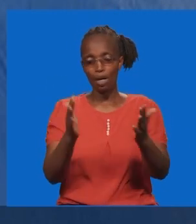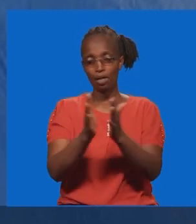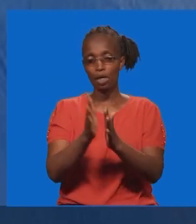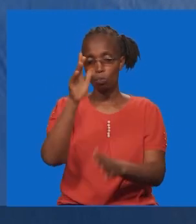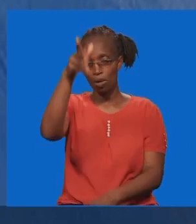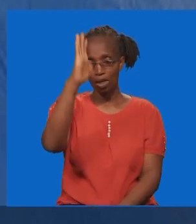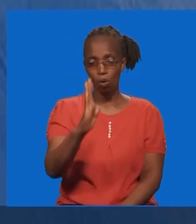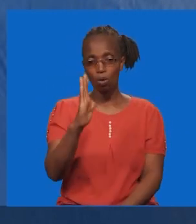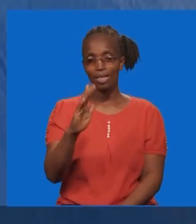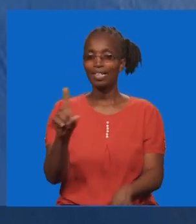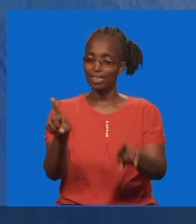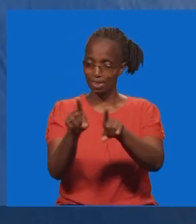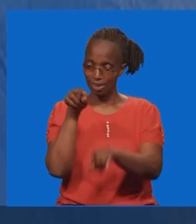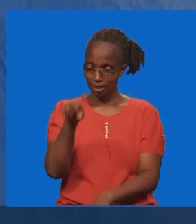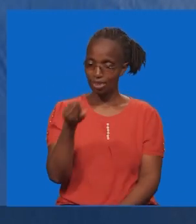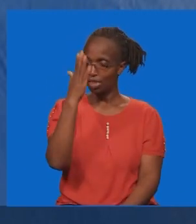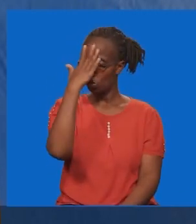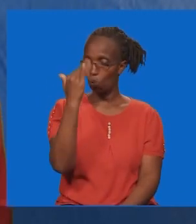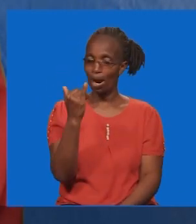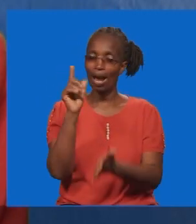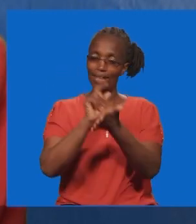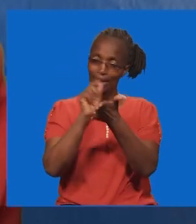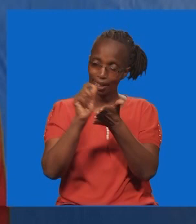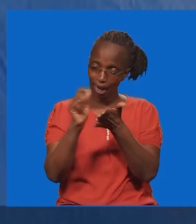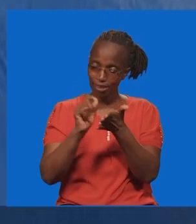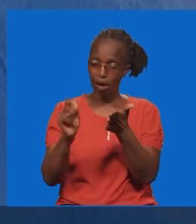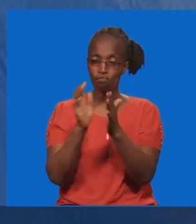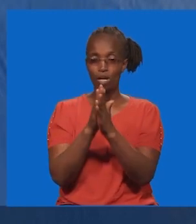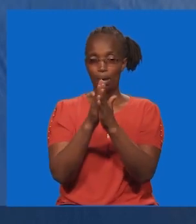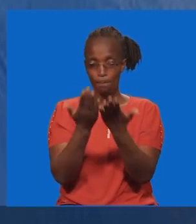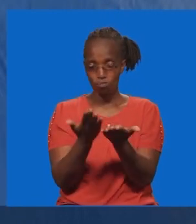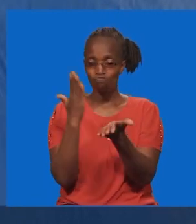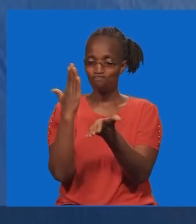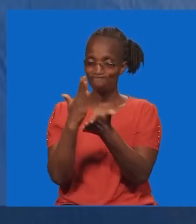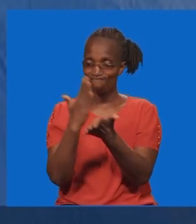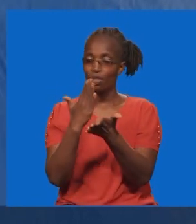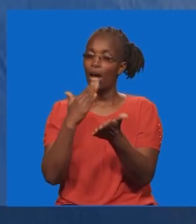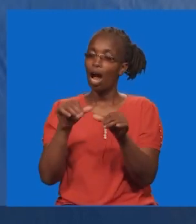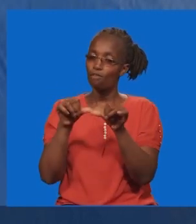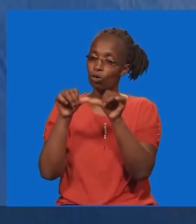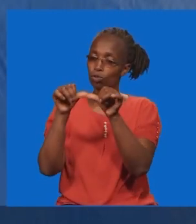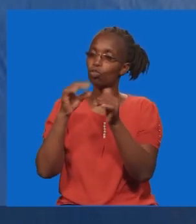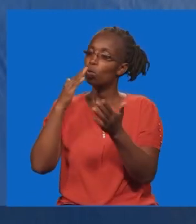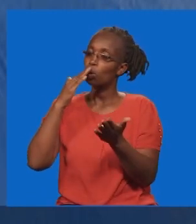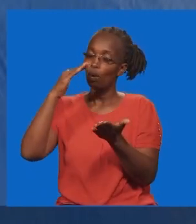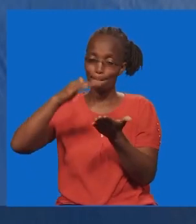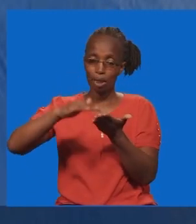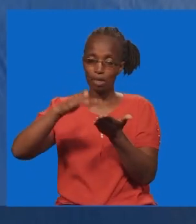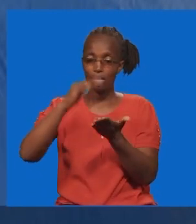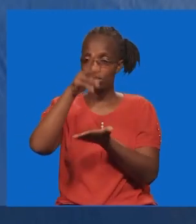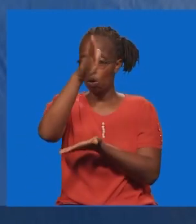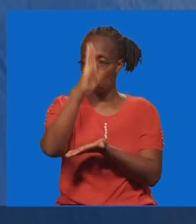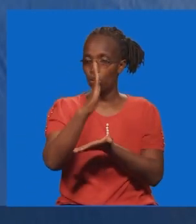ajemwenyezi mungu. Na livyo hivyo unaona muandishi wa zaburi hii. Ni kama anamsifu uyu mungu. Ni kama